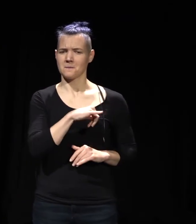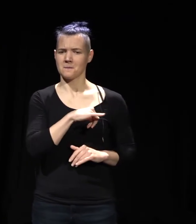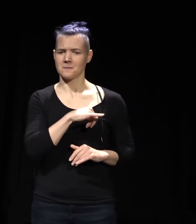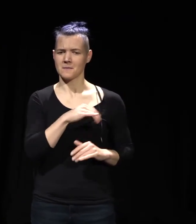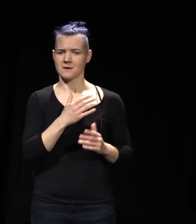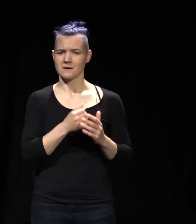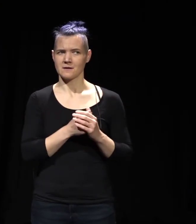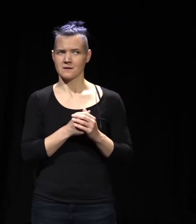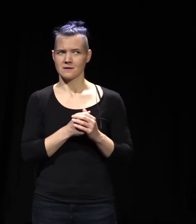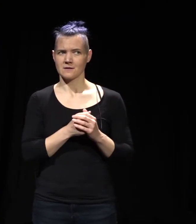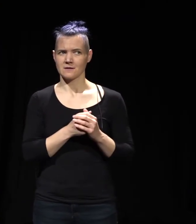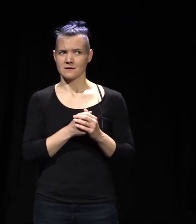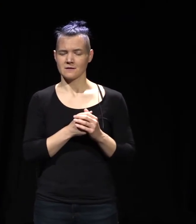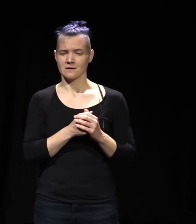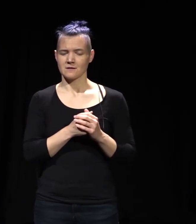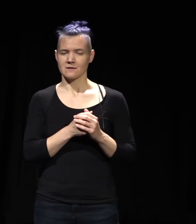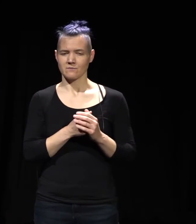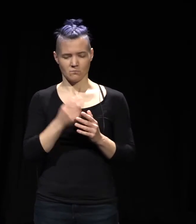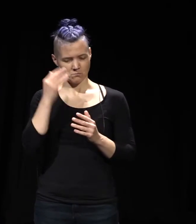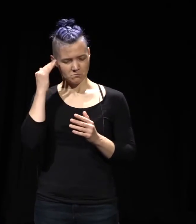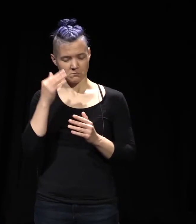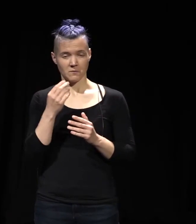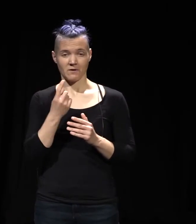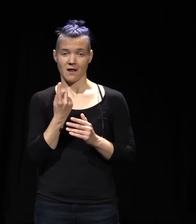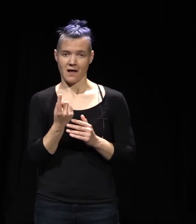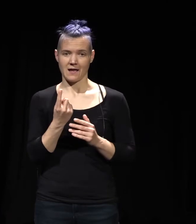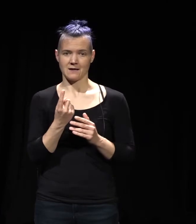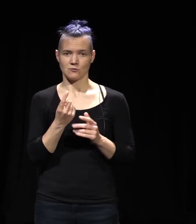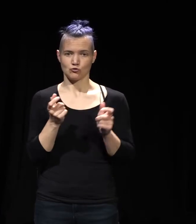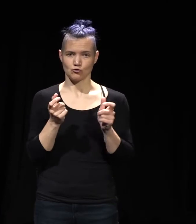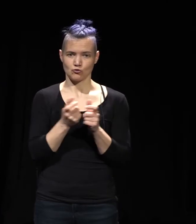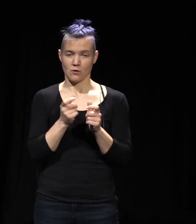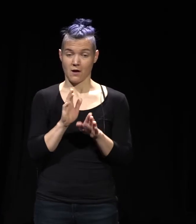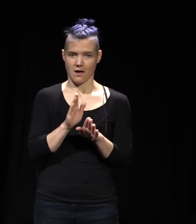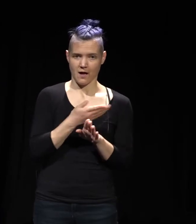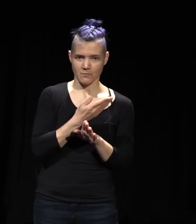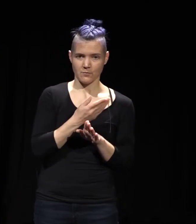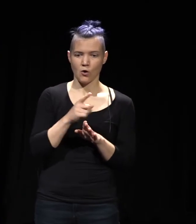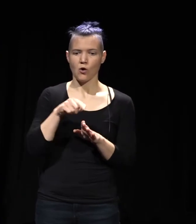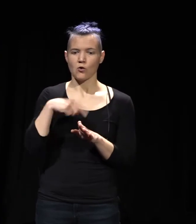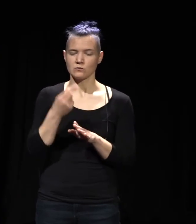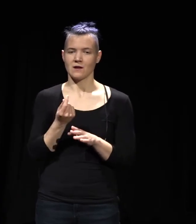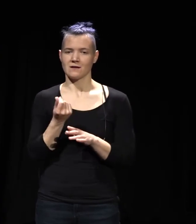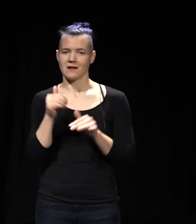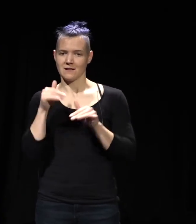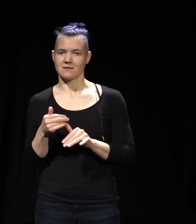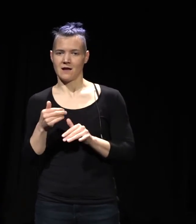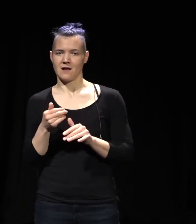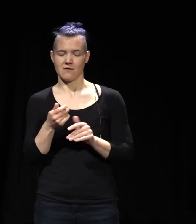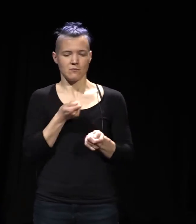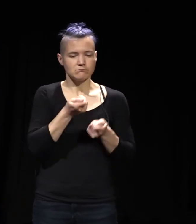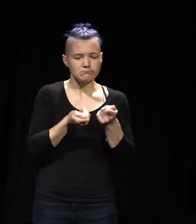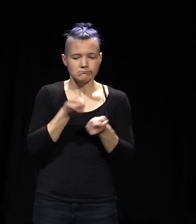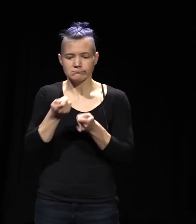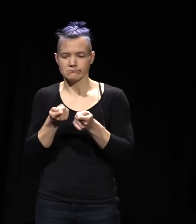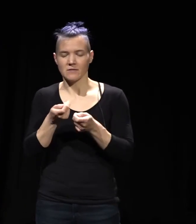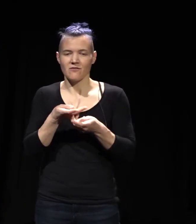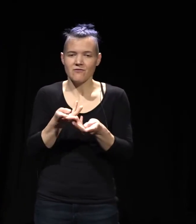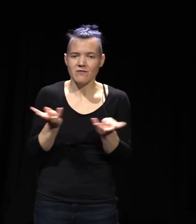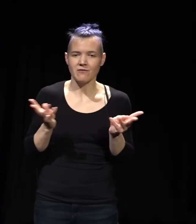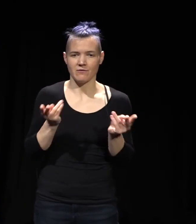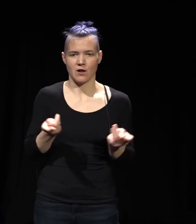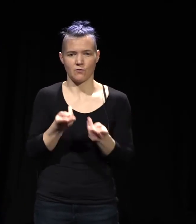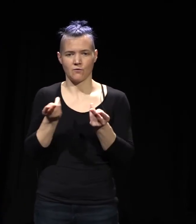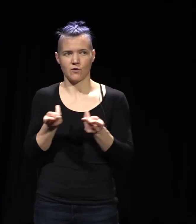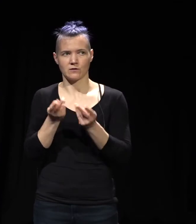durch, wenn es eine Produktion weniger gibt, weil Sie gerne die Vielfalt fördern und vielfältige und unterschiedliche Produktionen gestalten.